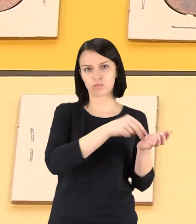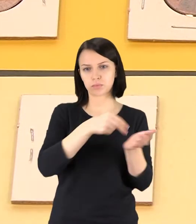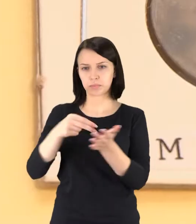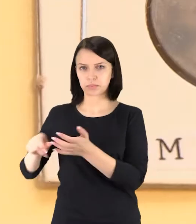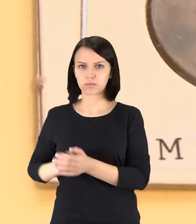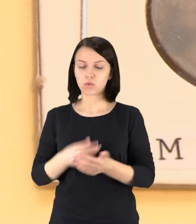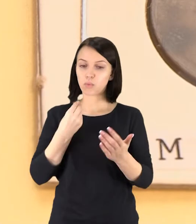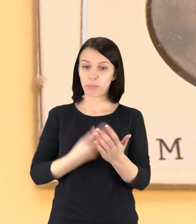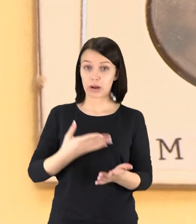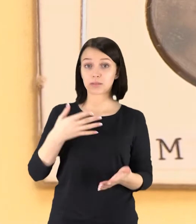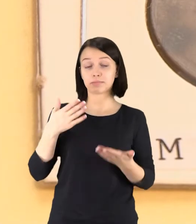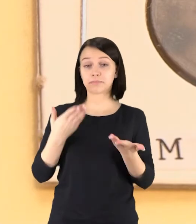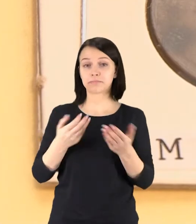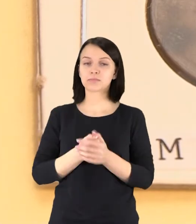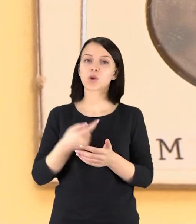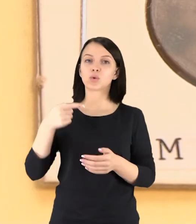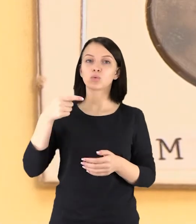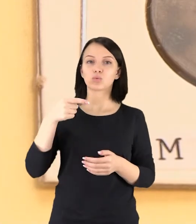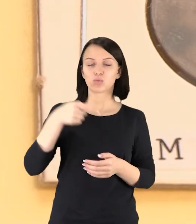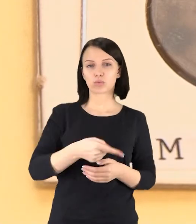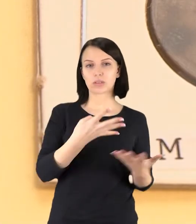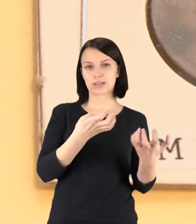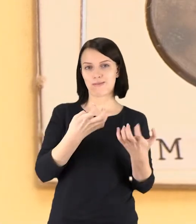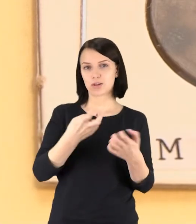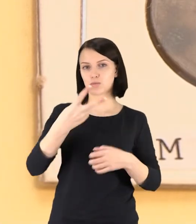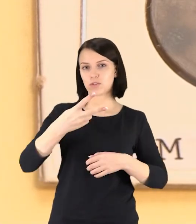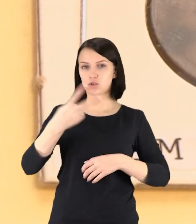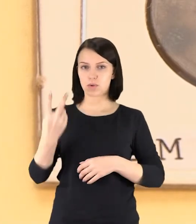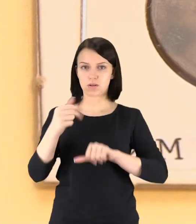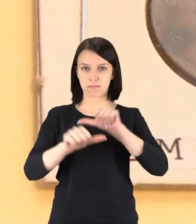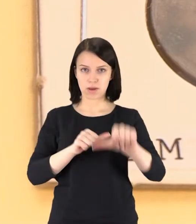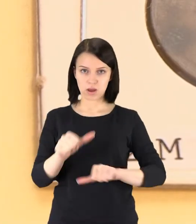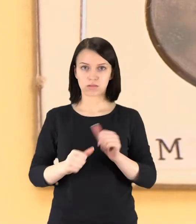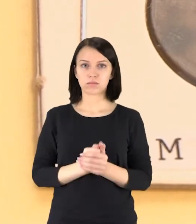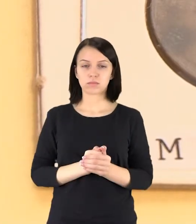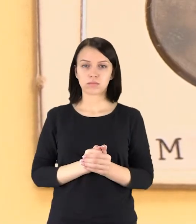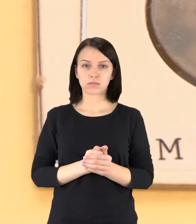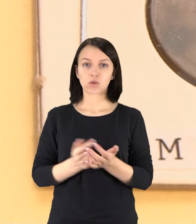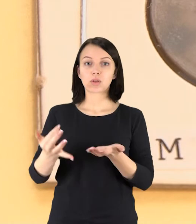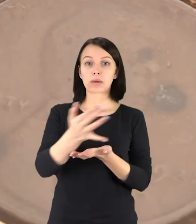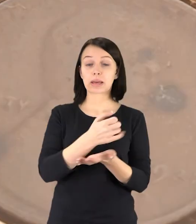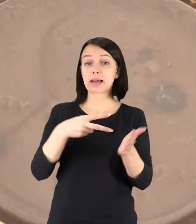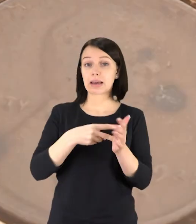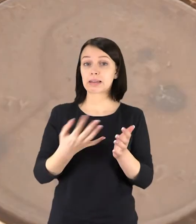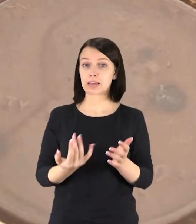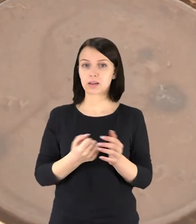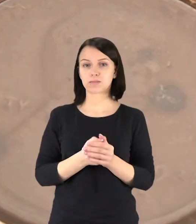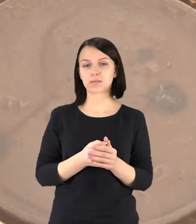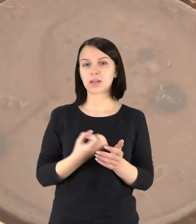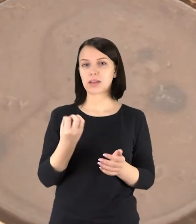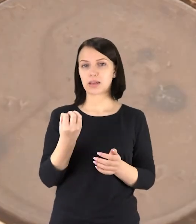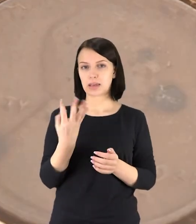aukcijonuose. Brangiausia – štai šį kalbintą 1922-aisiais. Už ją kolekcijos rinkėjai paklojo 14